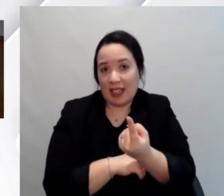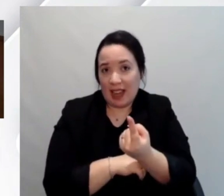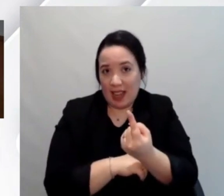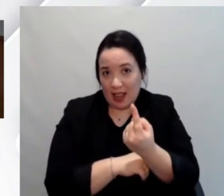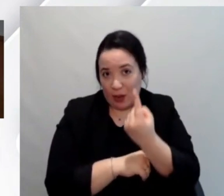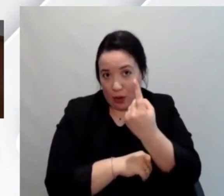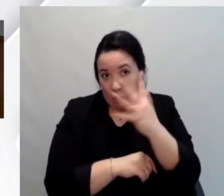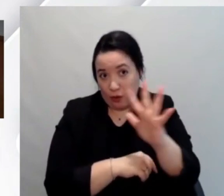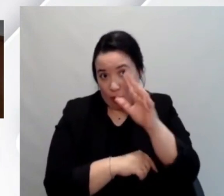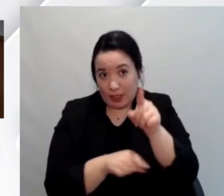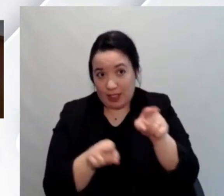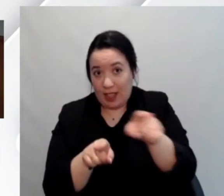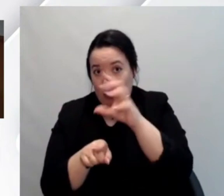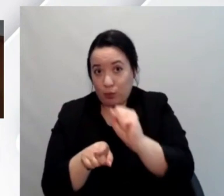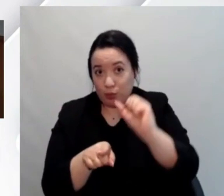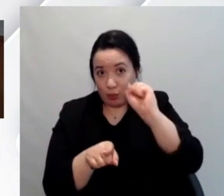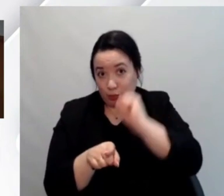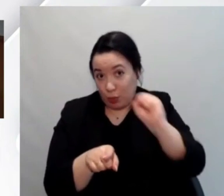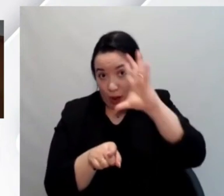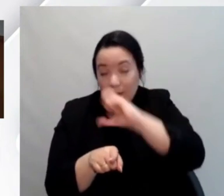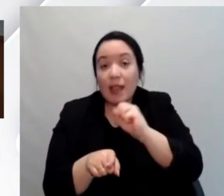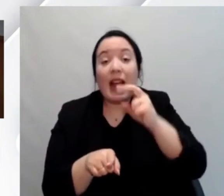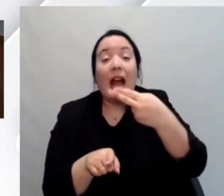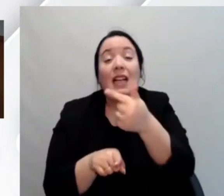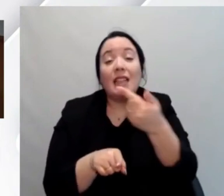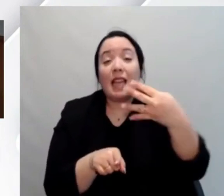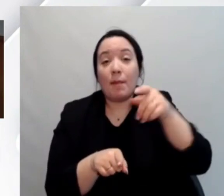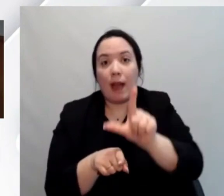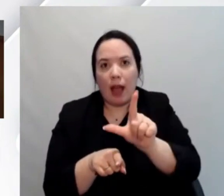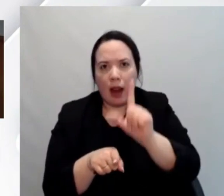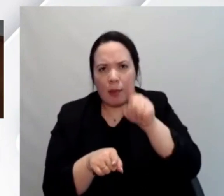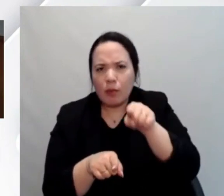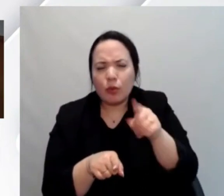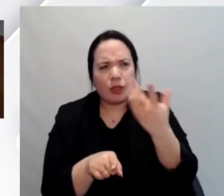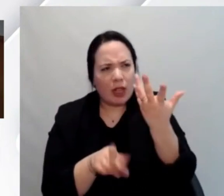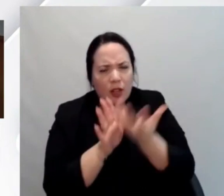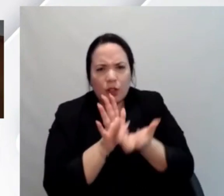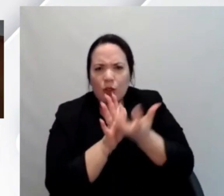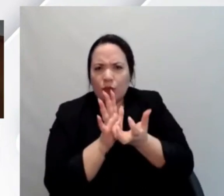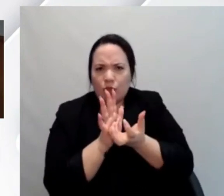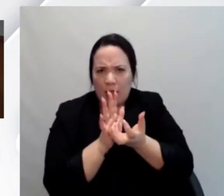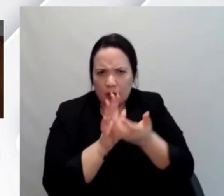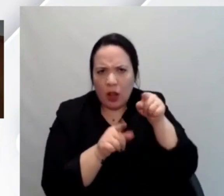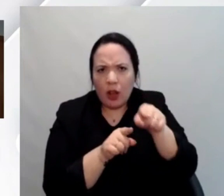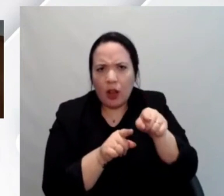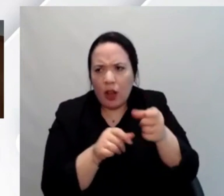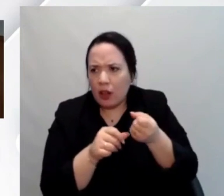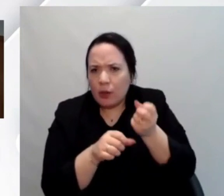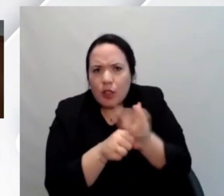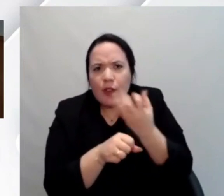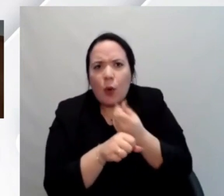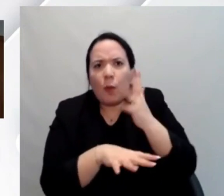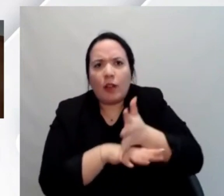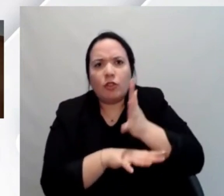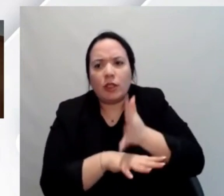'HTML, le ultime versioni, ma anche il concetto di guagliaria, che sarebbe una parte fondamentale per lo sviluppo accessibile,